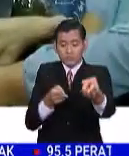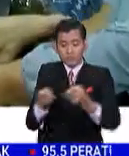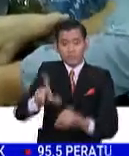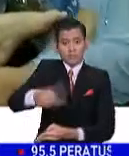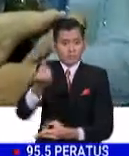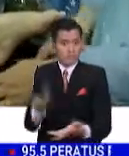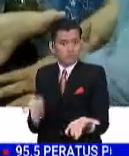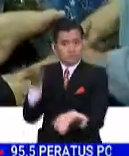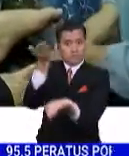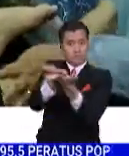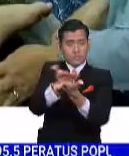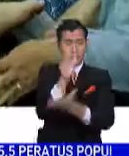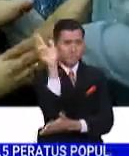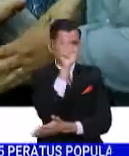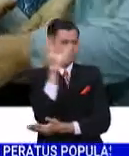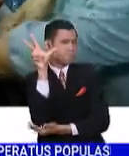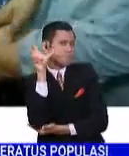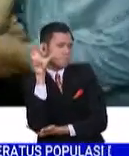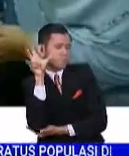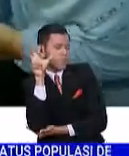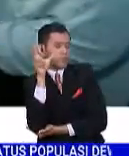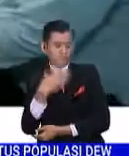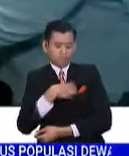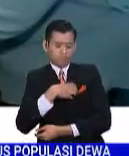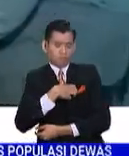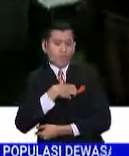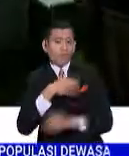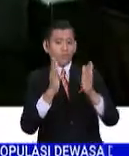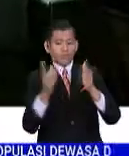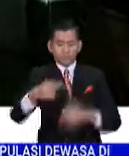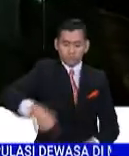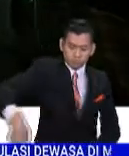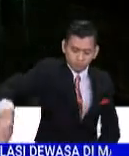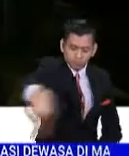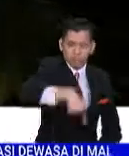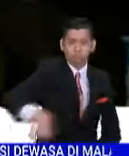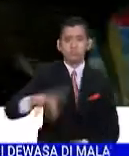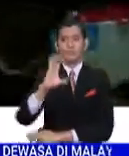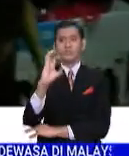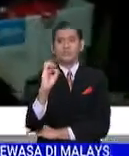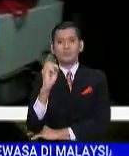membuktikan kerajaan mendengar keluhan dan rintihan golongan tersebut.